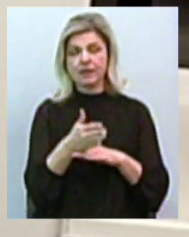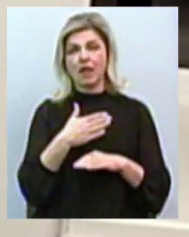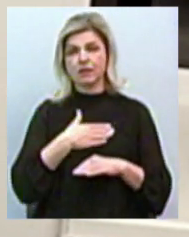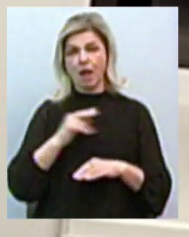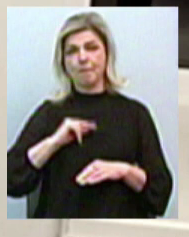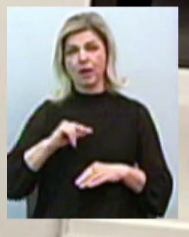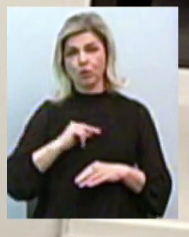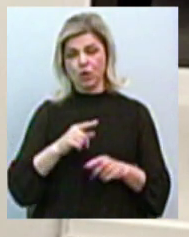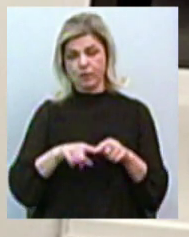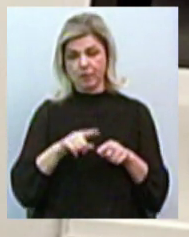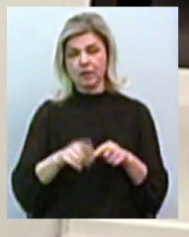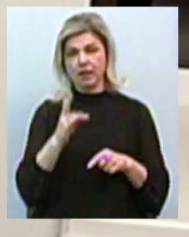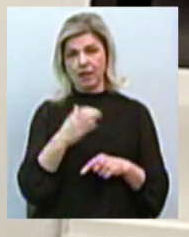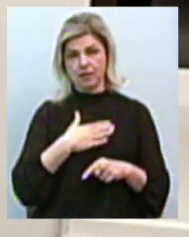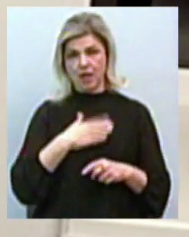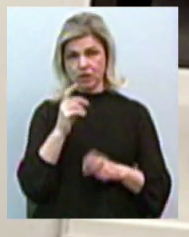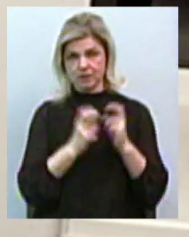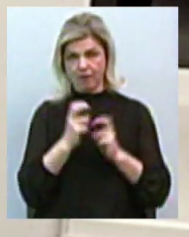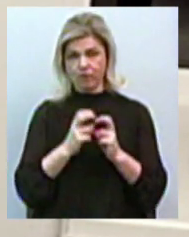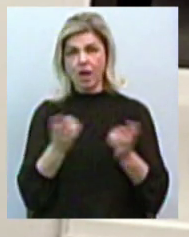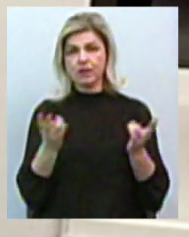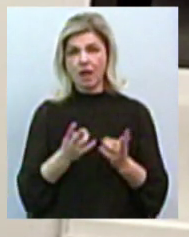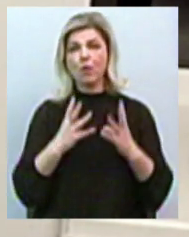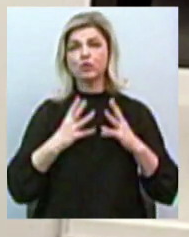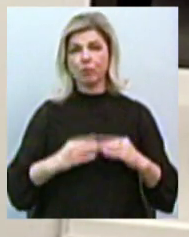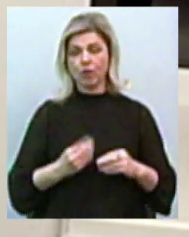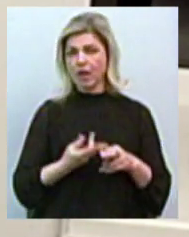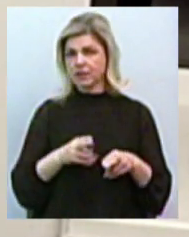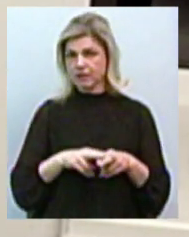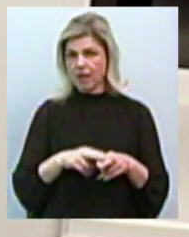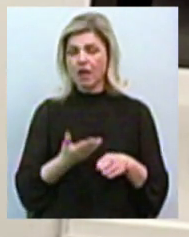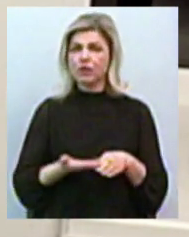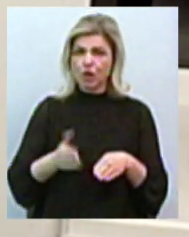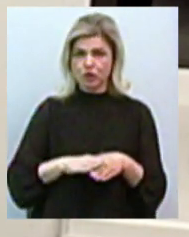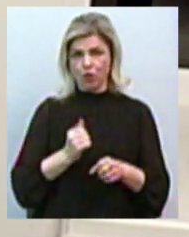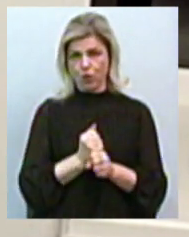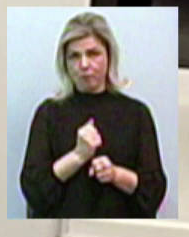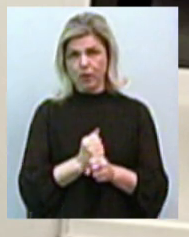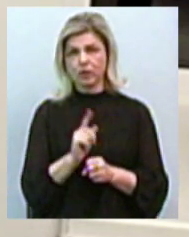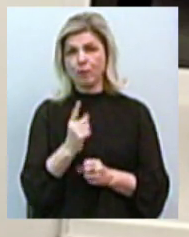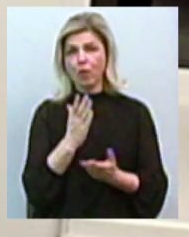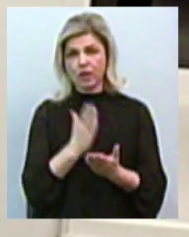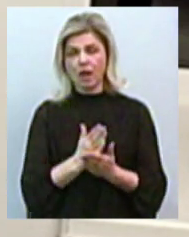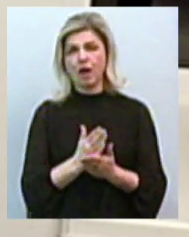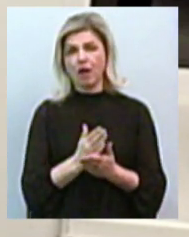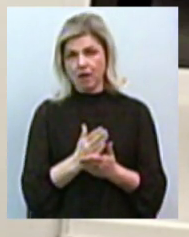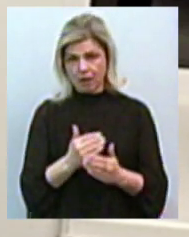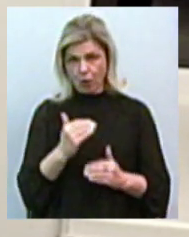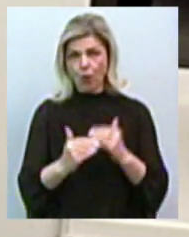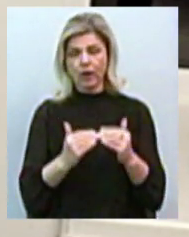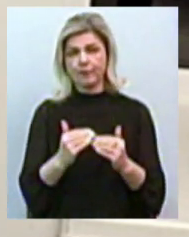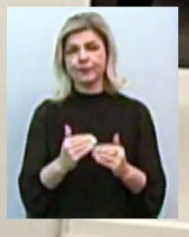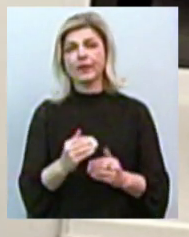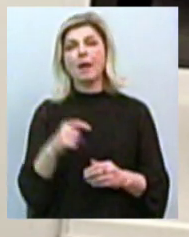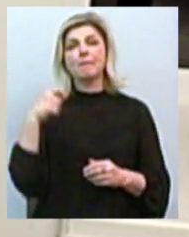найближчим часом до нас на завод. Треба заспокоювати, але це тяжко робити, коли є реальні кроки, тим більше. Ви розумієте,